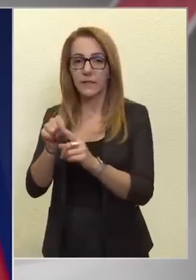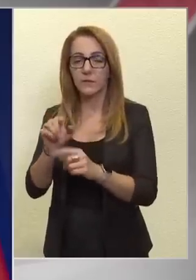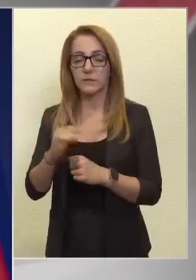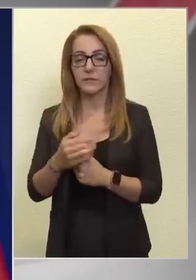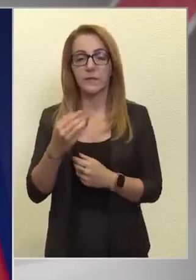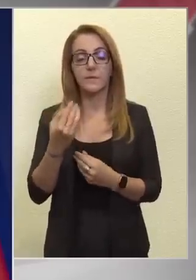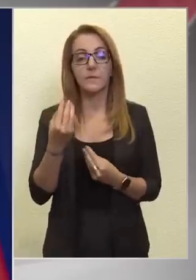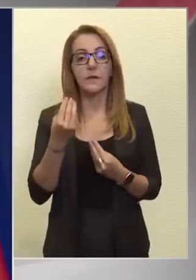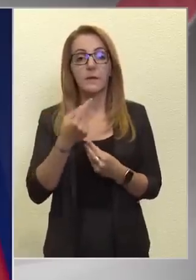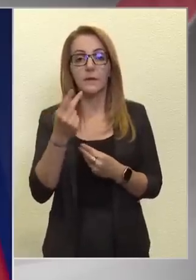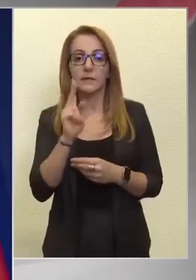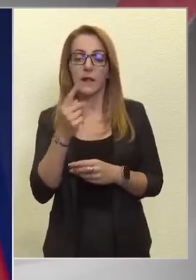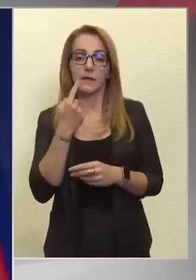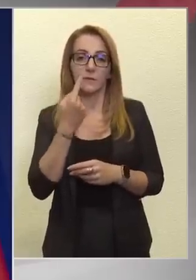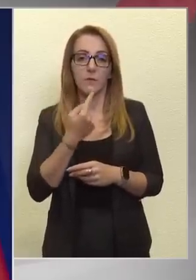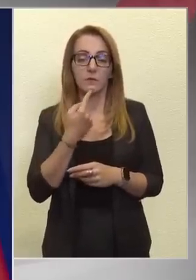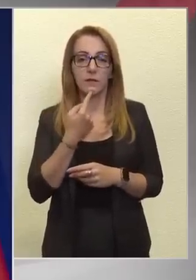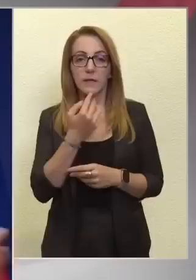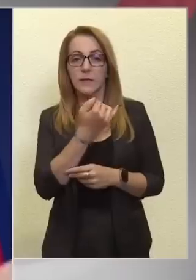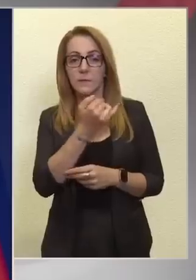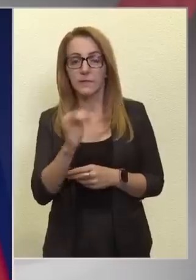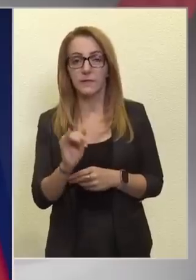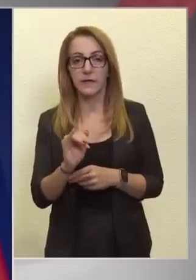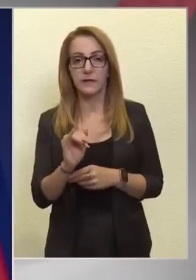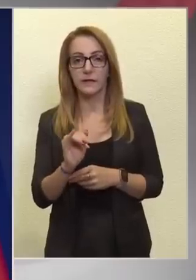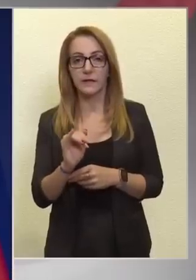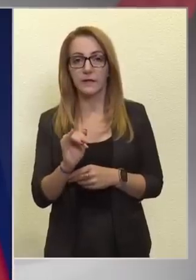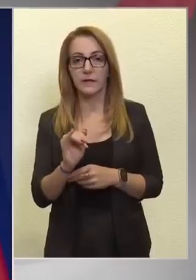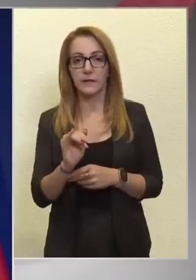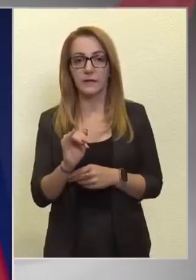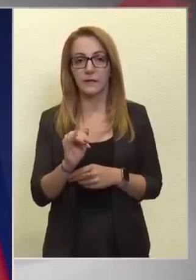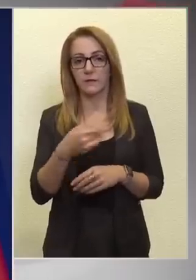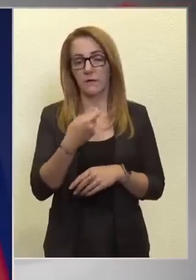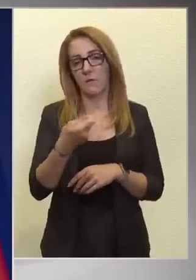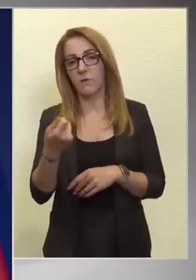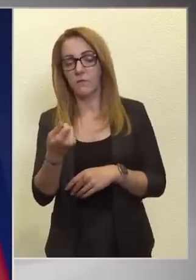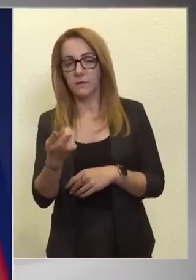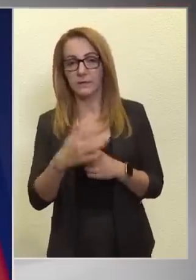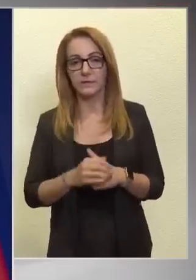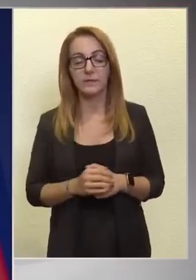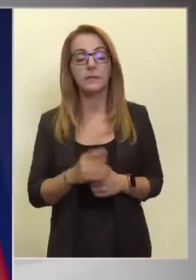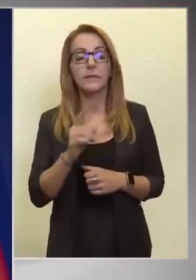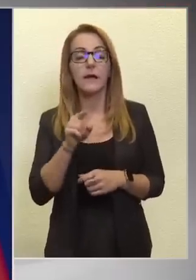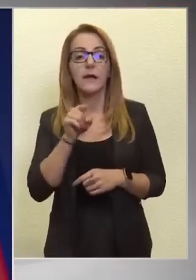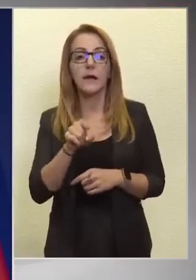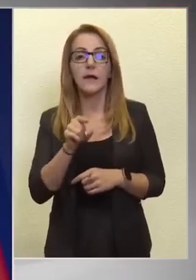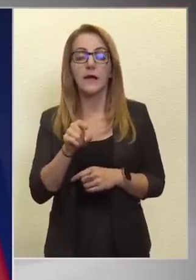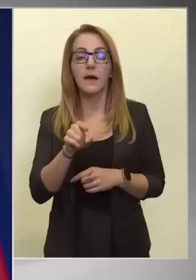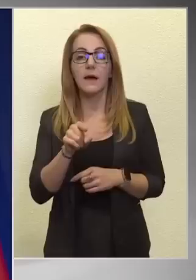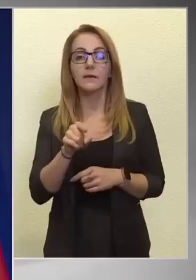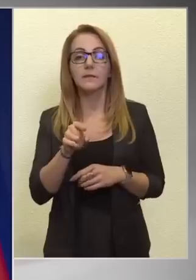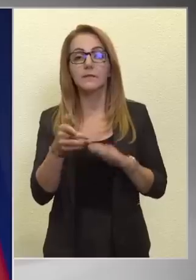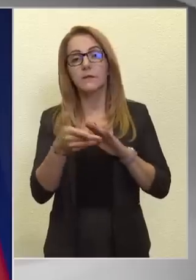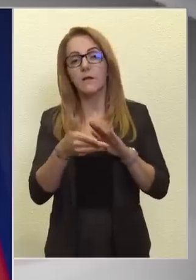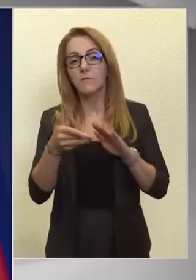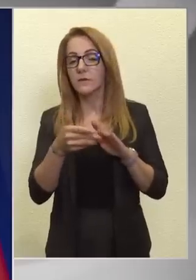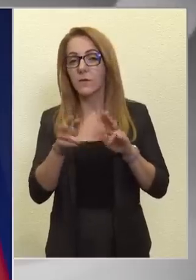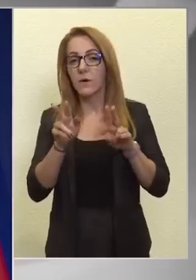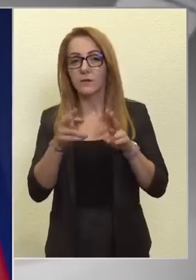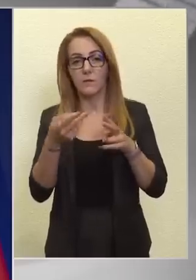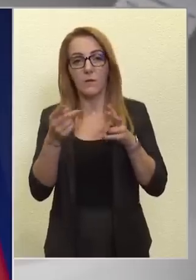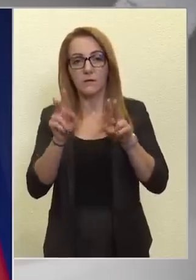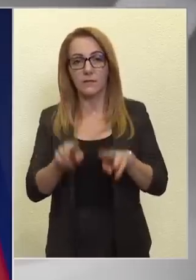persze lehet azt mondani, hogy akkor mindenki nyaklótlanul kapjon pénzt és vigye, de ez alapvetően egy hatékonytalan